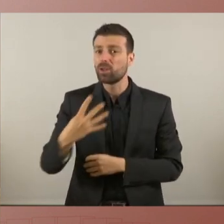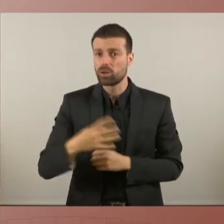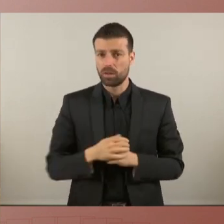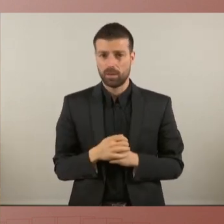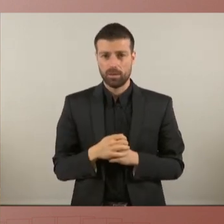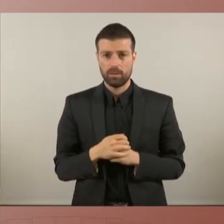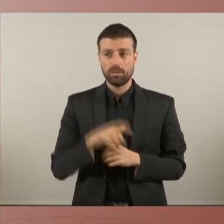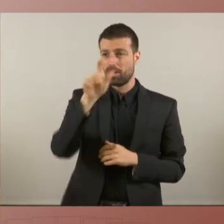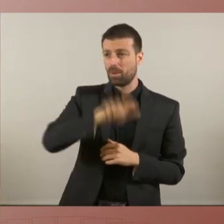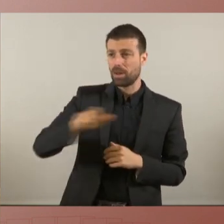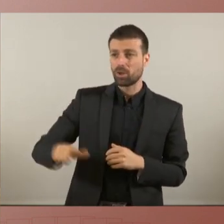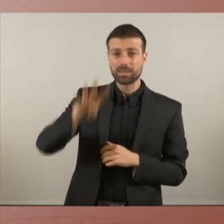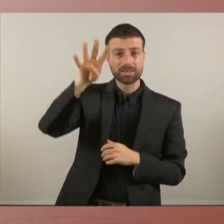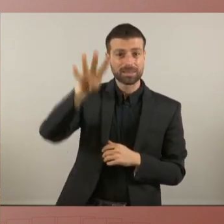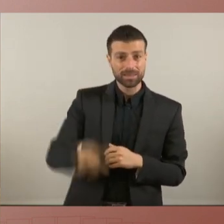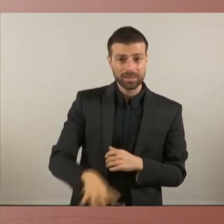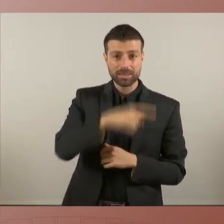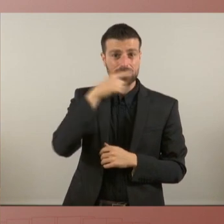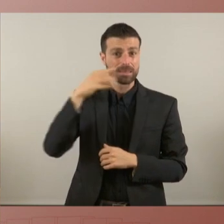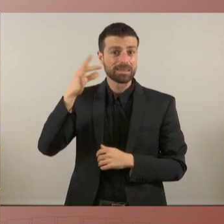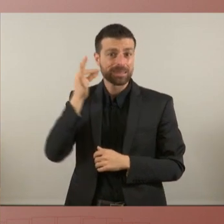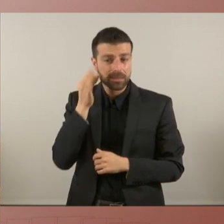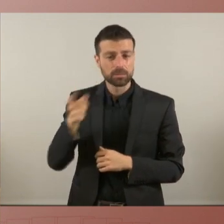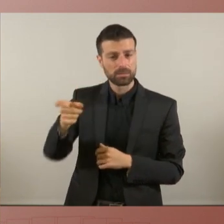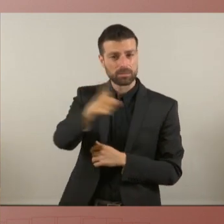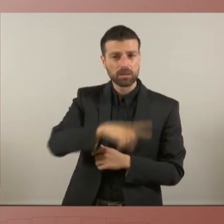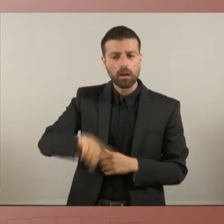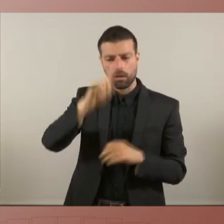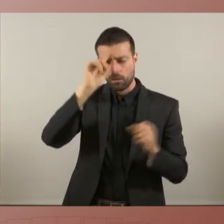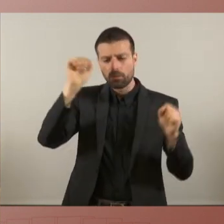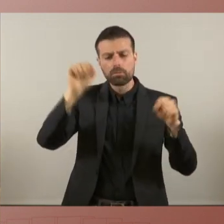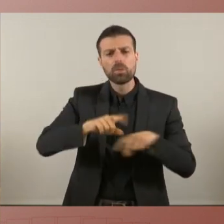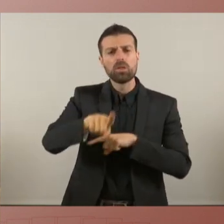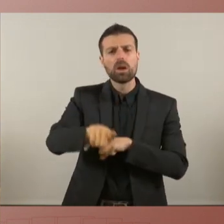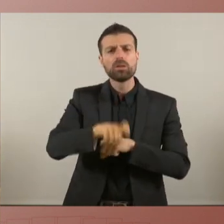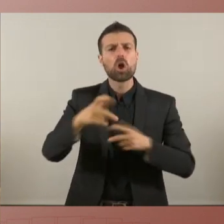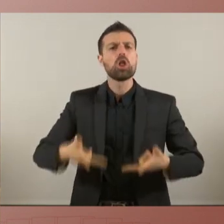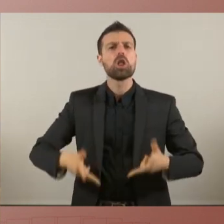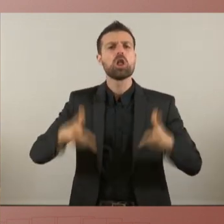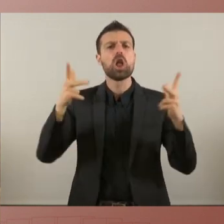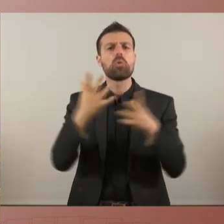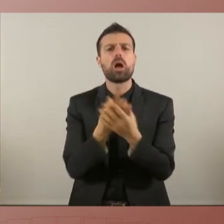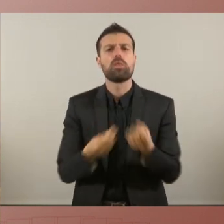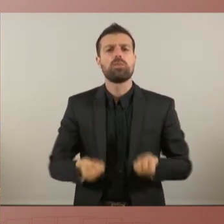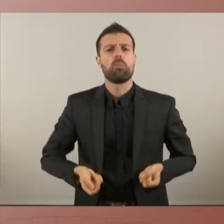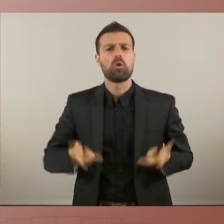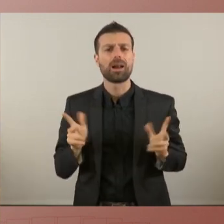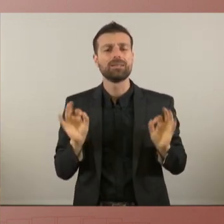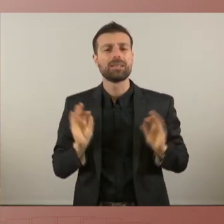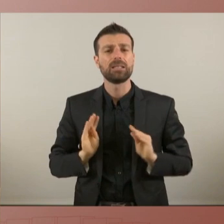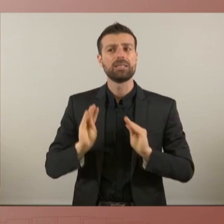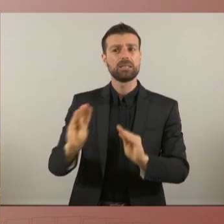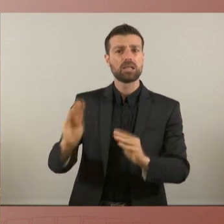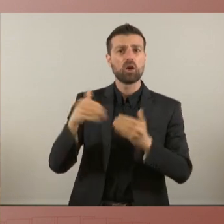entenen que els catalans i les catalanes han de decidir lliure i democràticament el seu futur han obtingut sempre